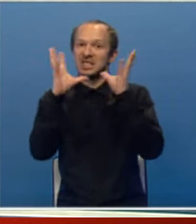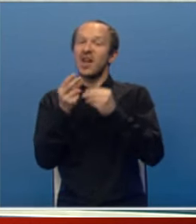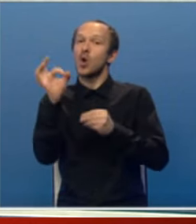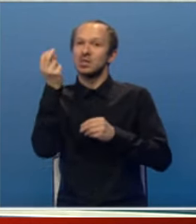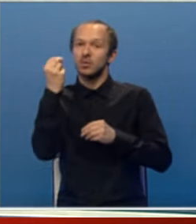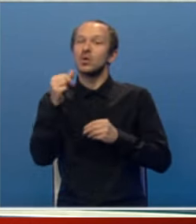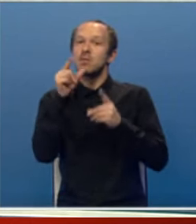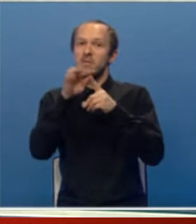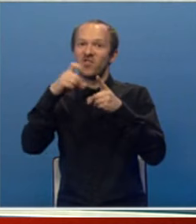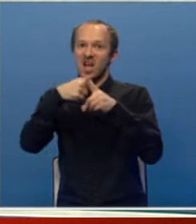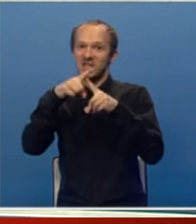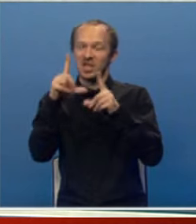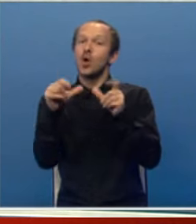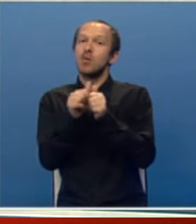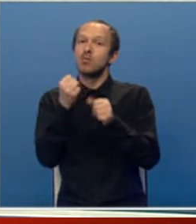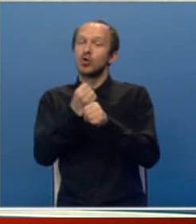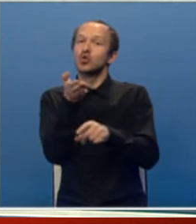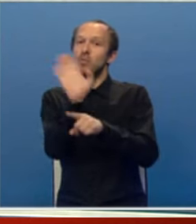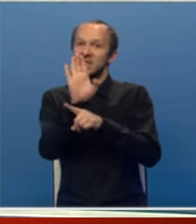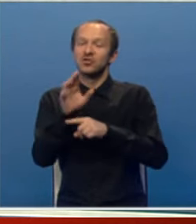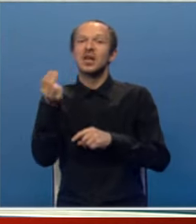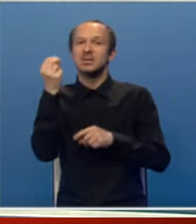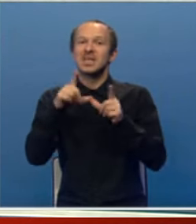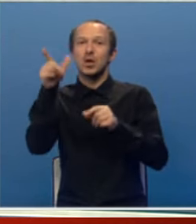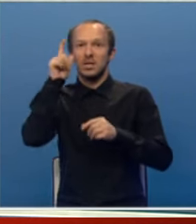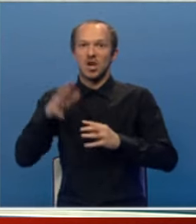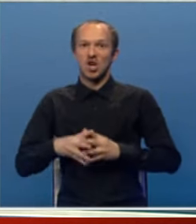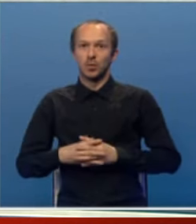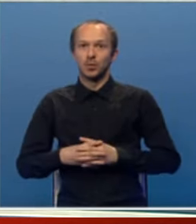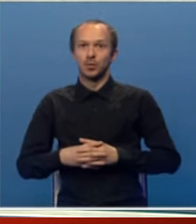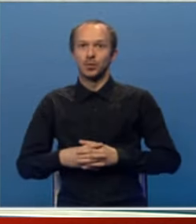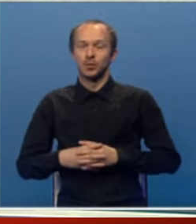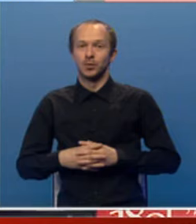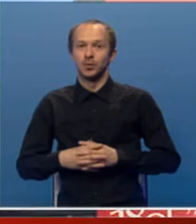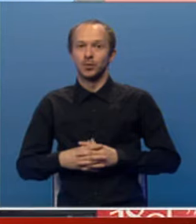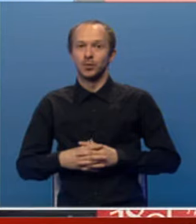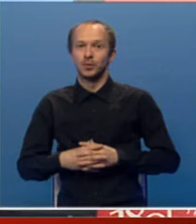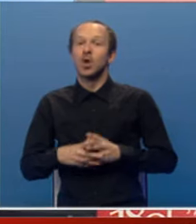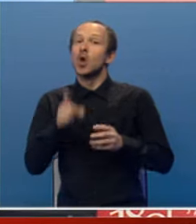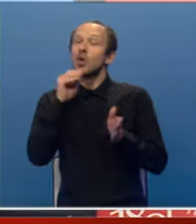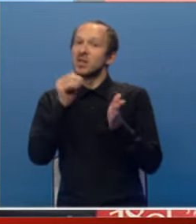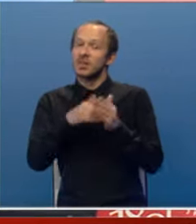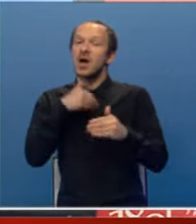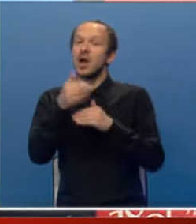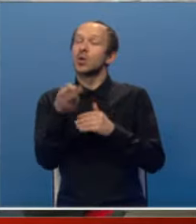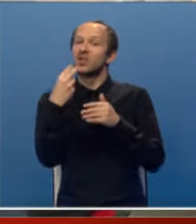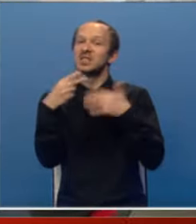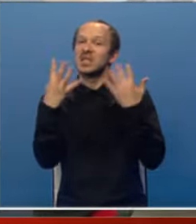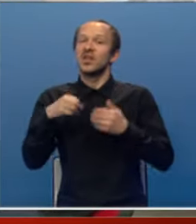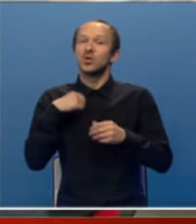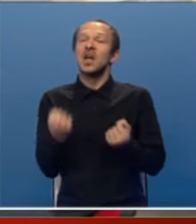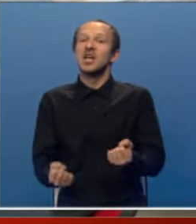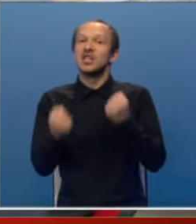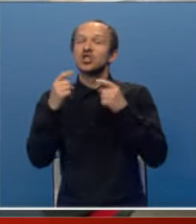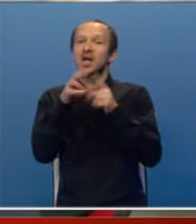Srpskoj i fakti uz podršku predstavništva Srpske u Srbiji. Kome treba da se nakon 29 godina